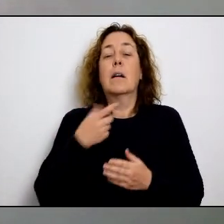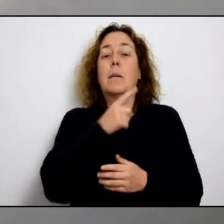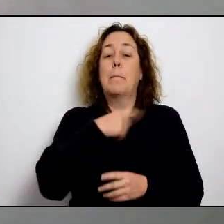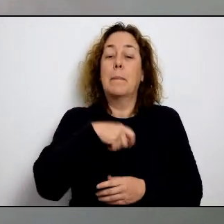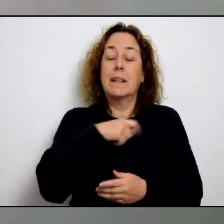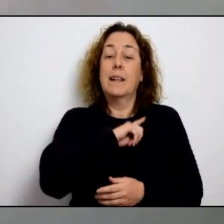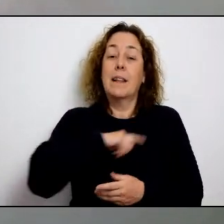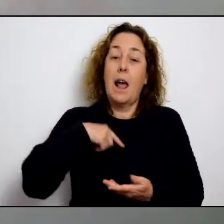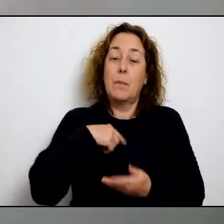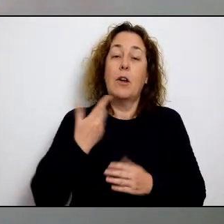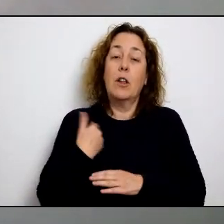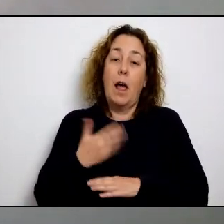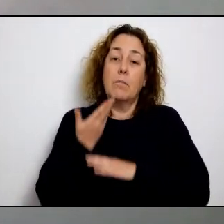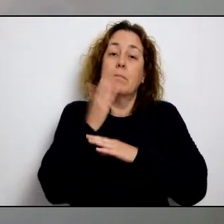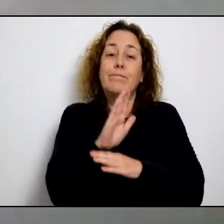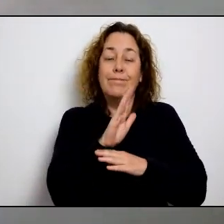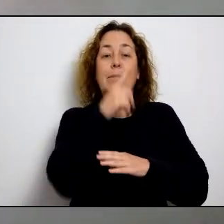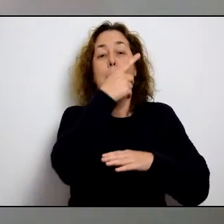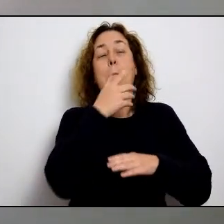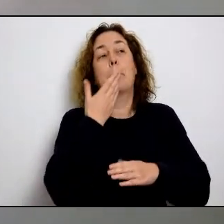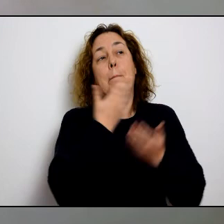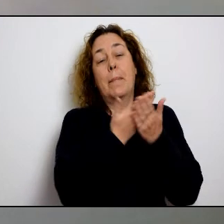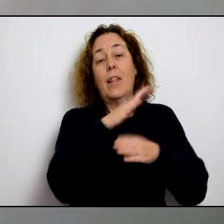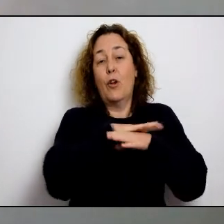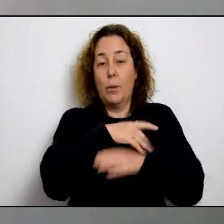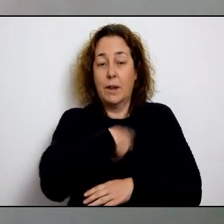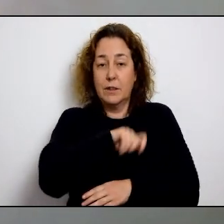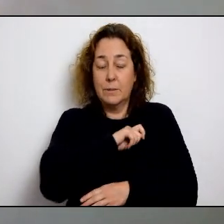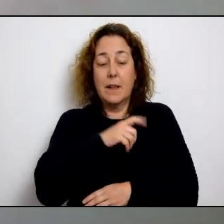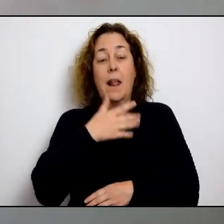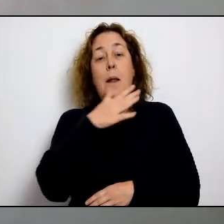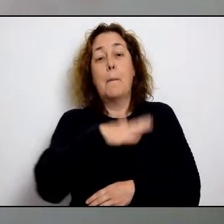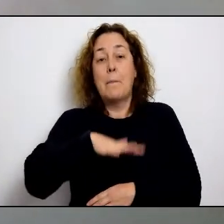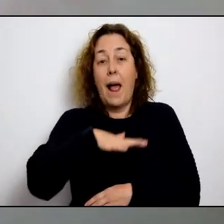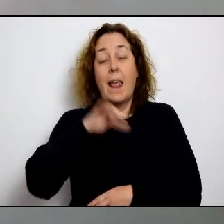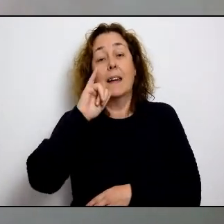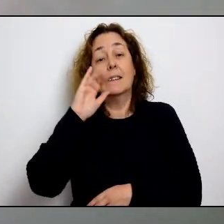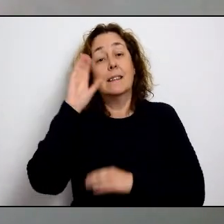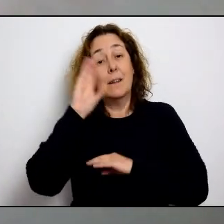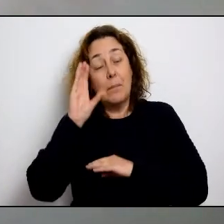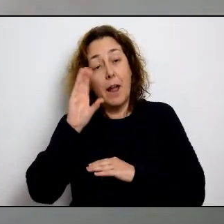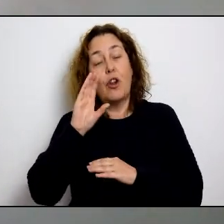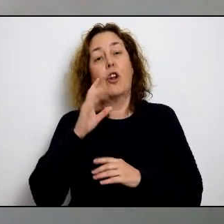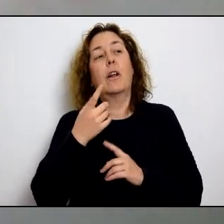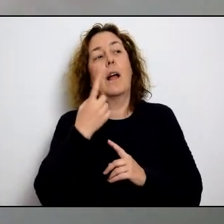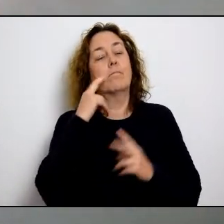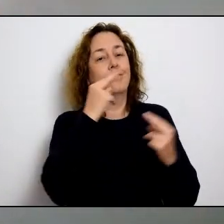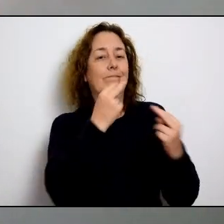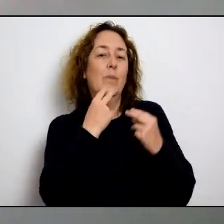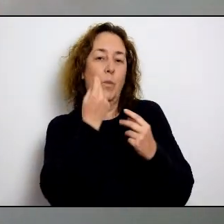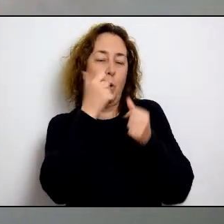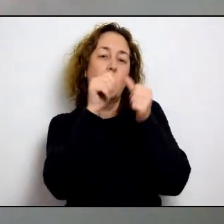dubte tindrem a nivell econòmic en aquest sentit tome a més la iniciativa que ja té la presidenta Armengol de demanar a l'Estat